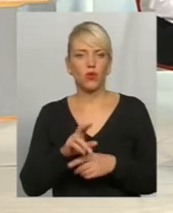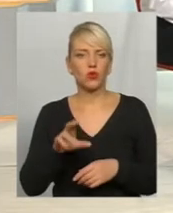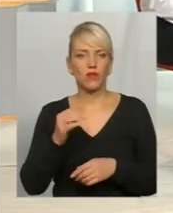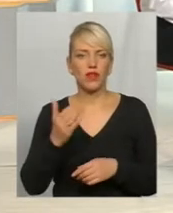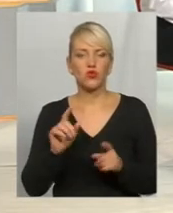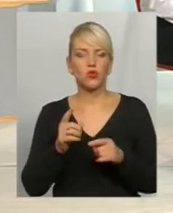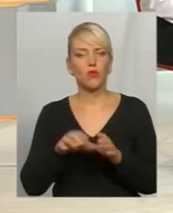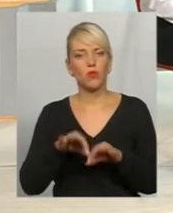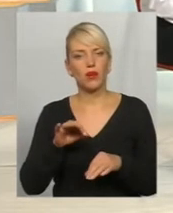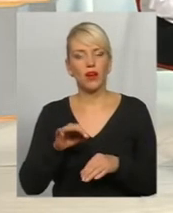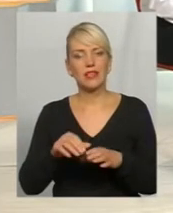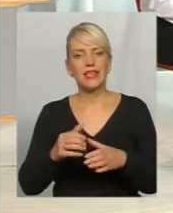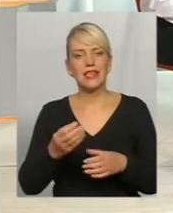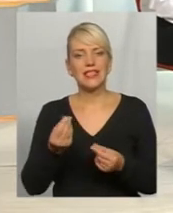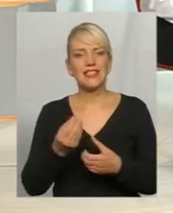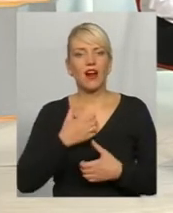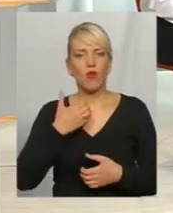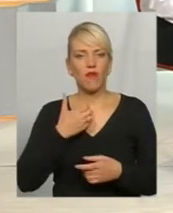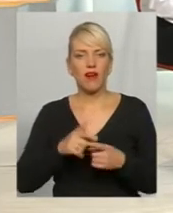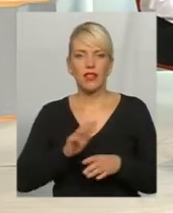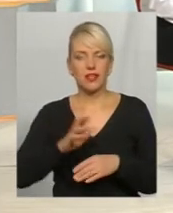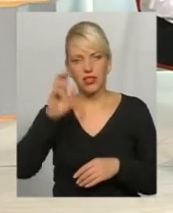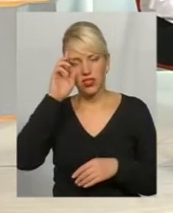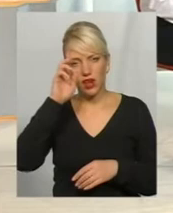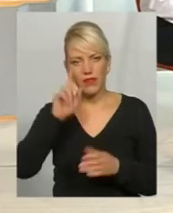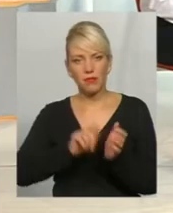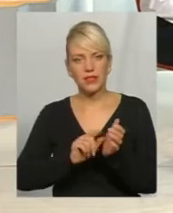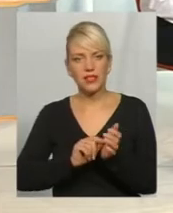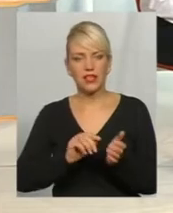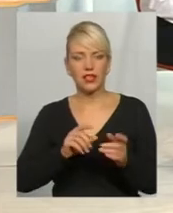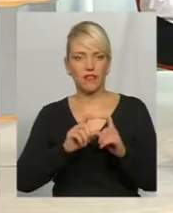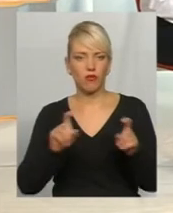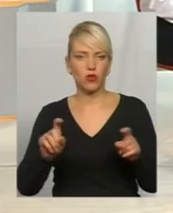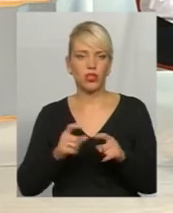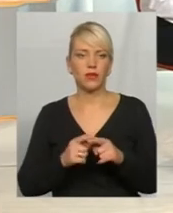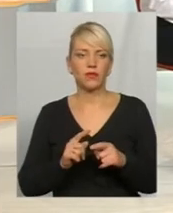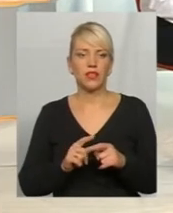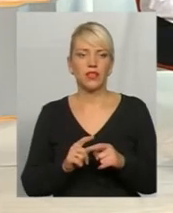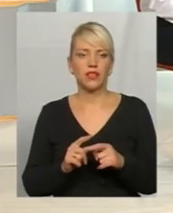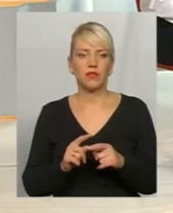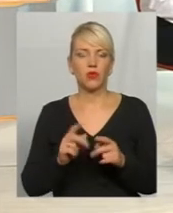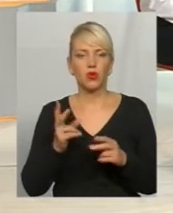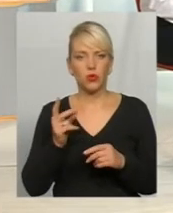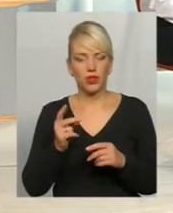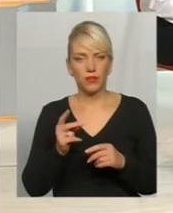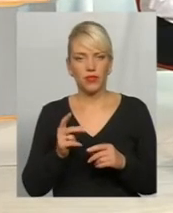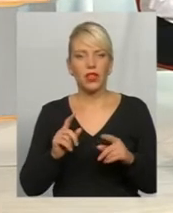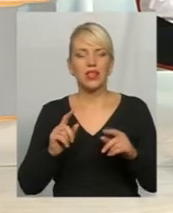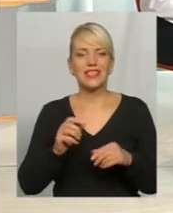обирають страхування, а не державний пенсійний фонд, окрім того, що їх невелика кількість. По-друге,